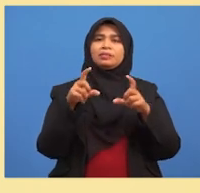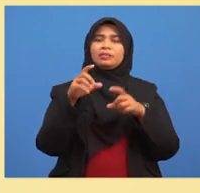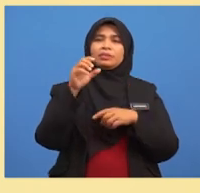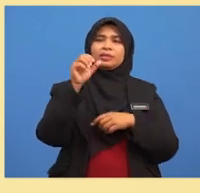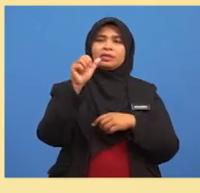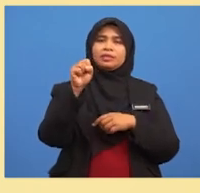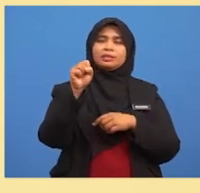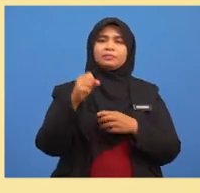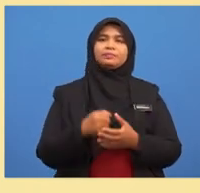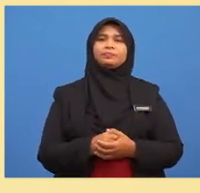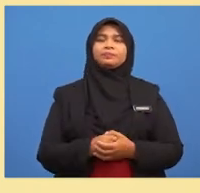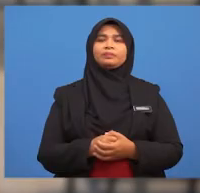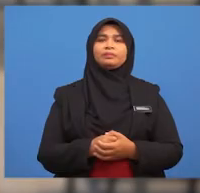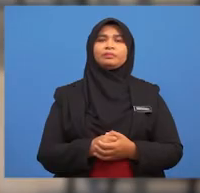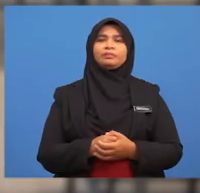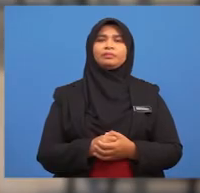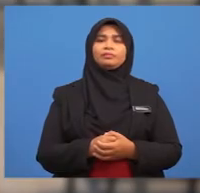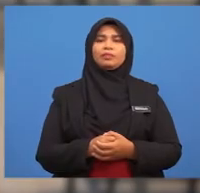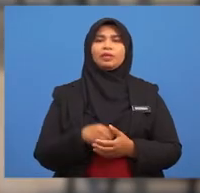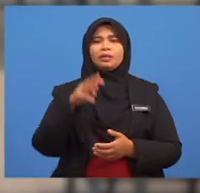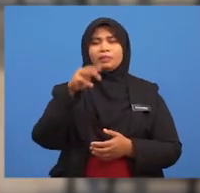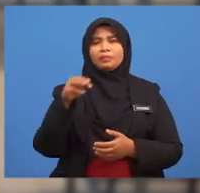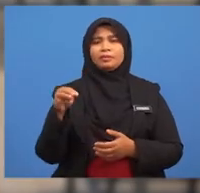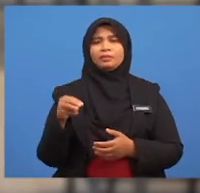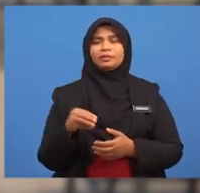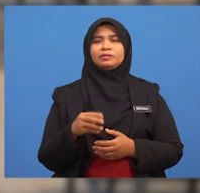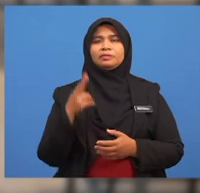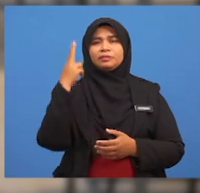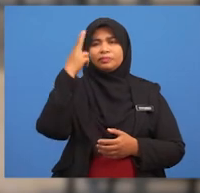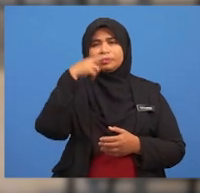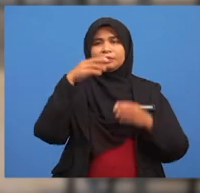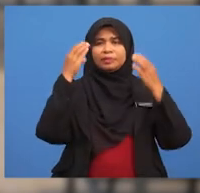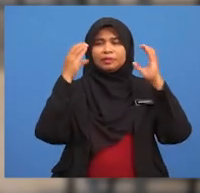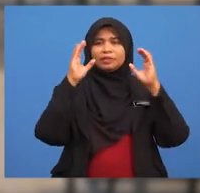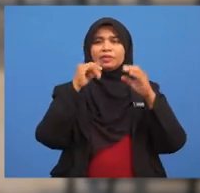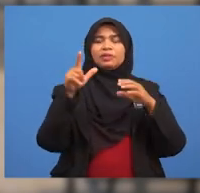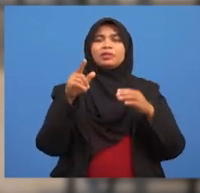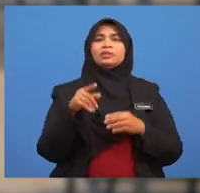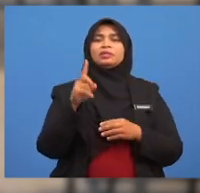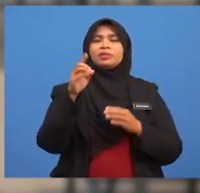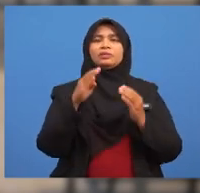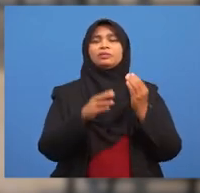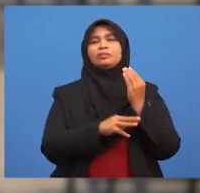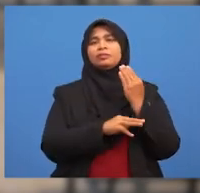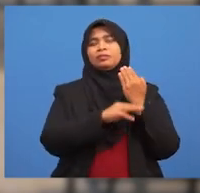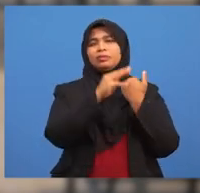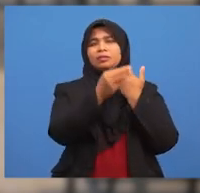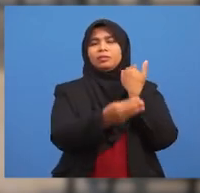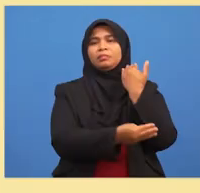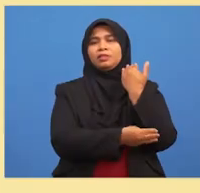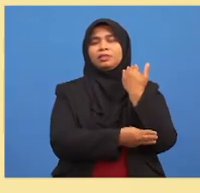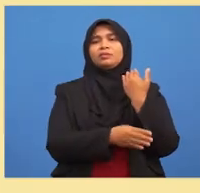S Murid-murid di hadapan cikgu ialah sebuah bakul yang mengandungi